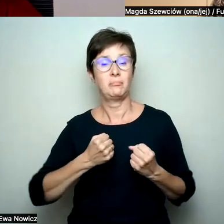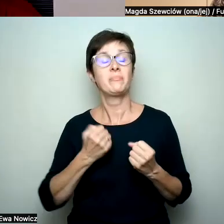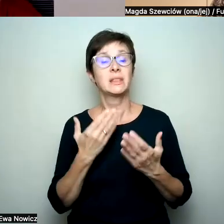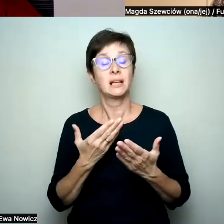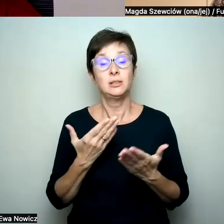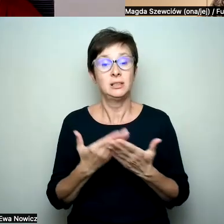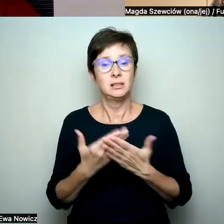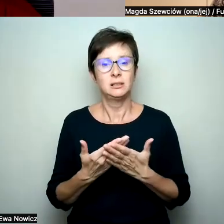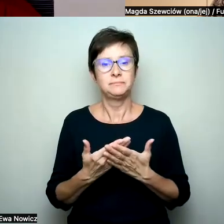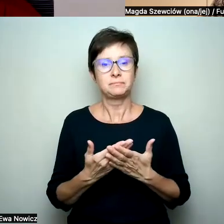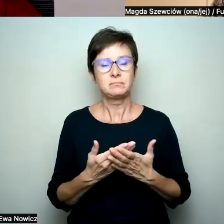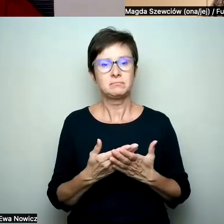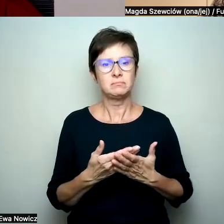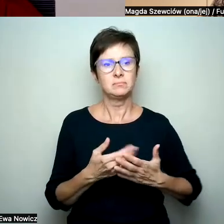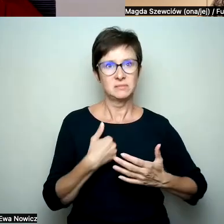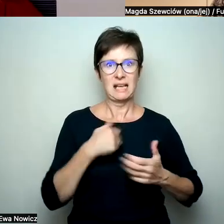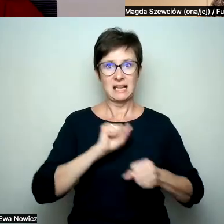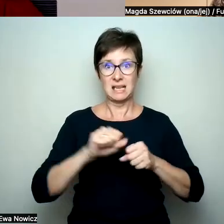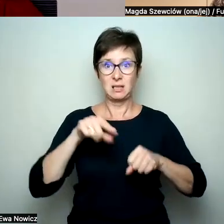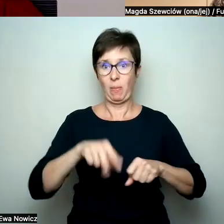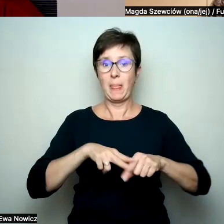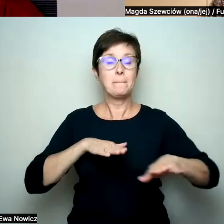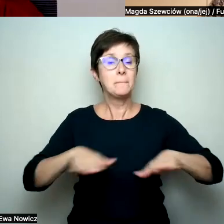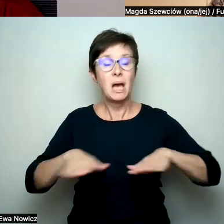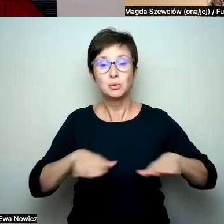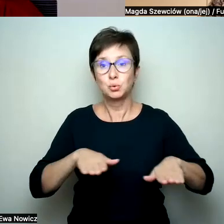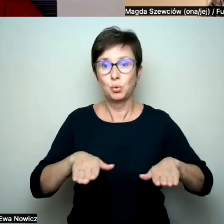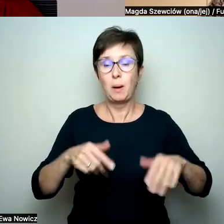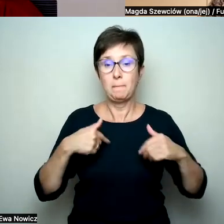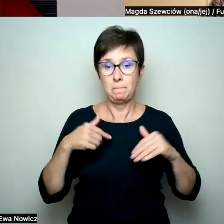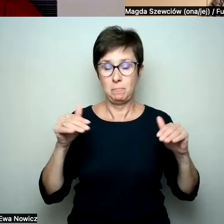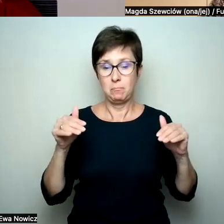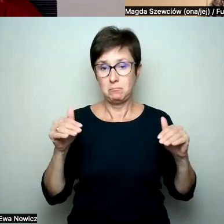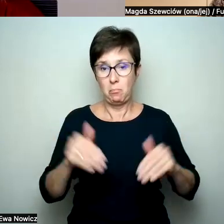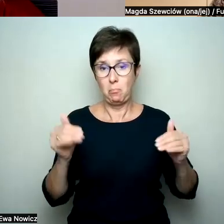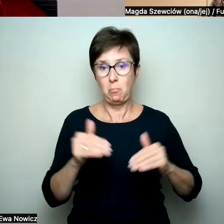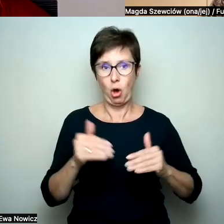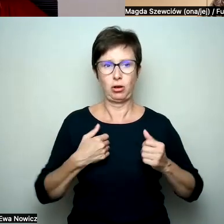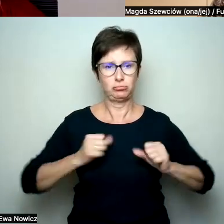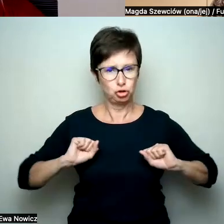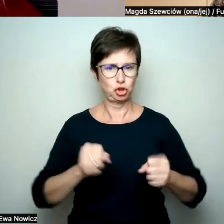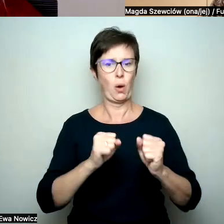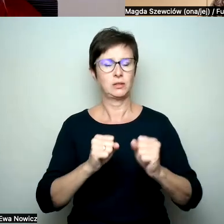docenić to, że w końcu jestem na miejscu i mogę działać.